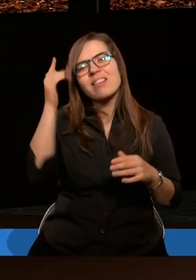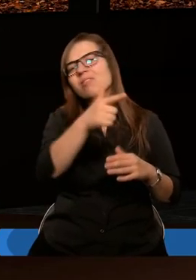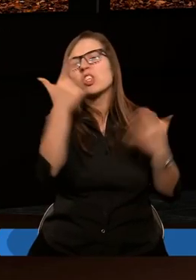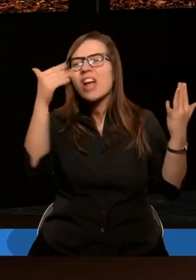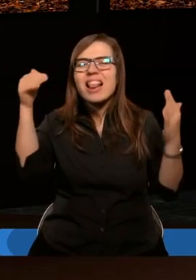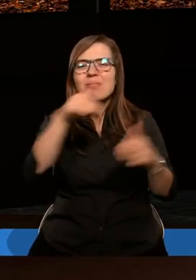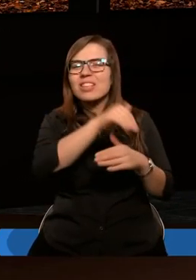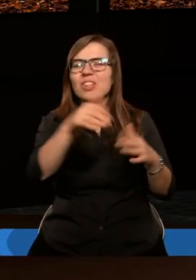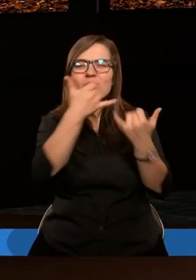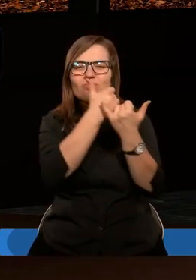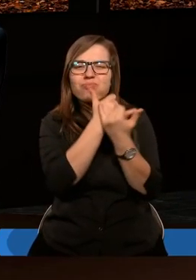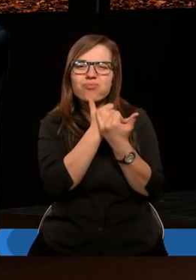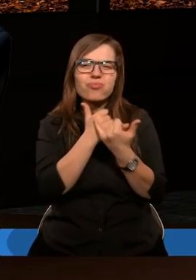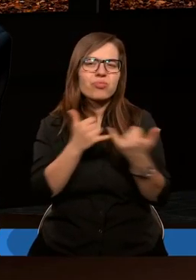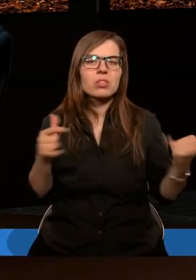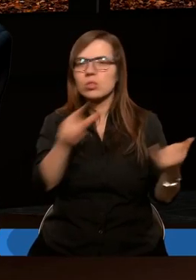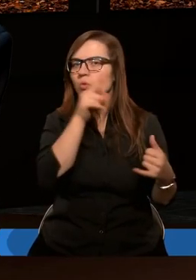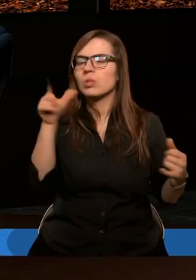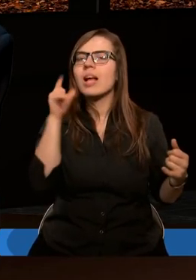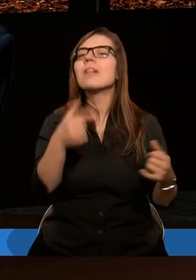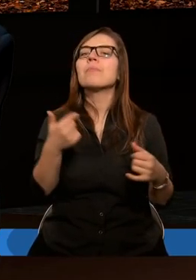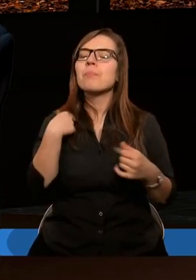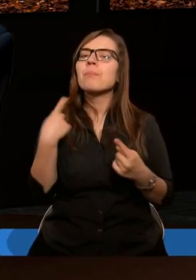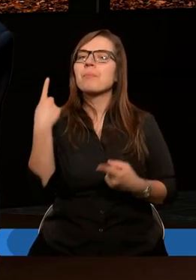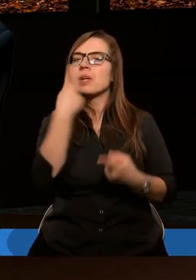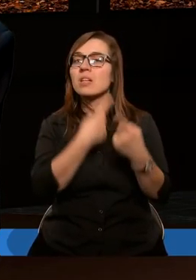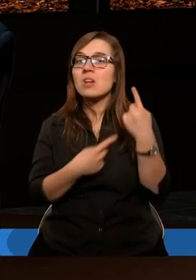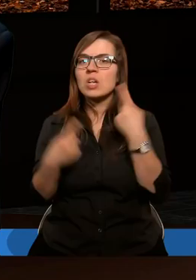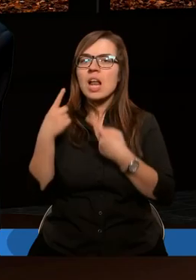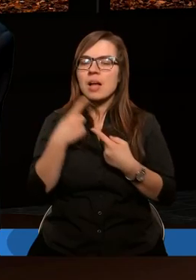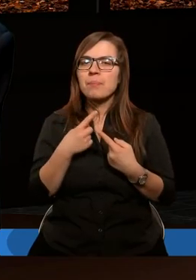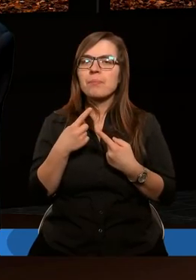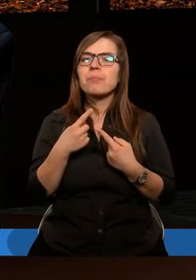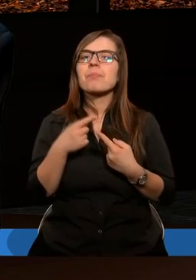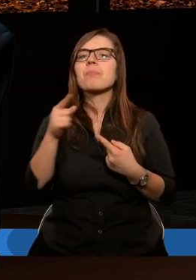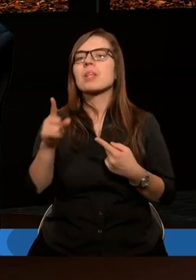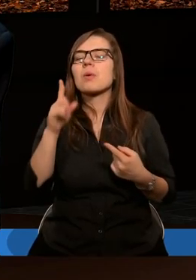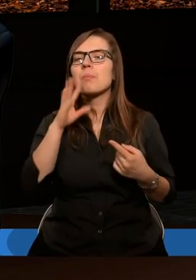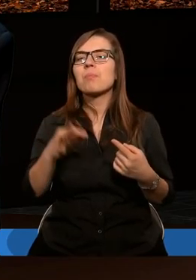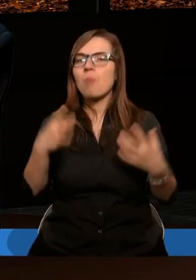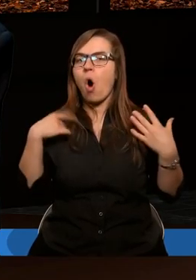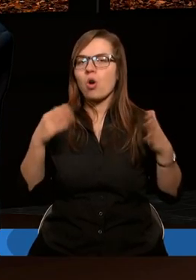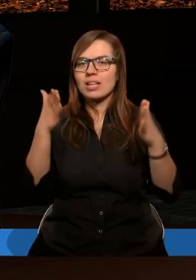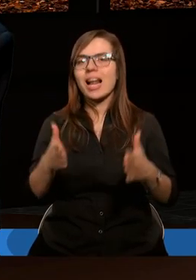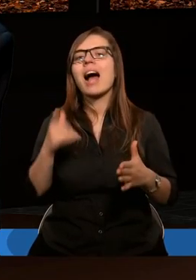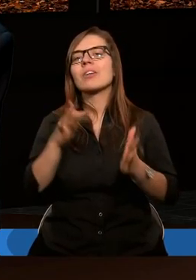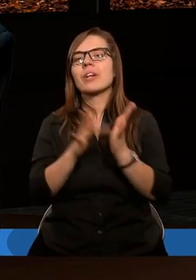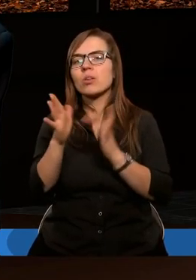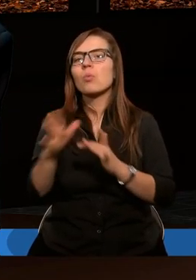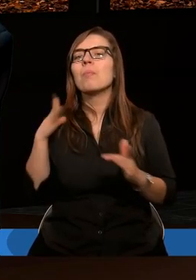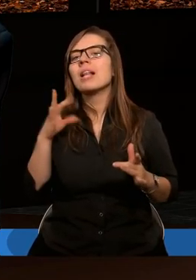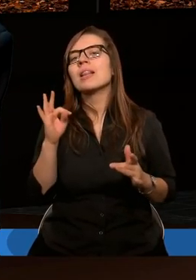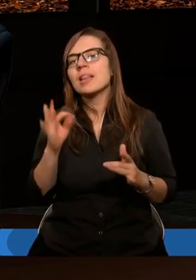tysięcy. I tak myślę, że w czasach Pana Jezusa byli tacy,